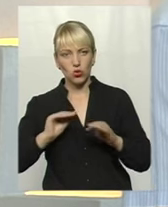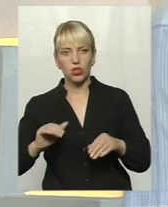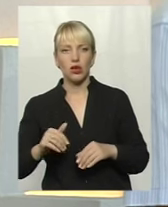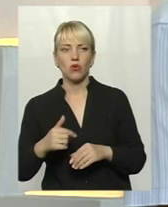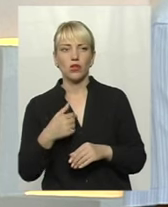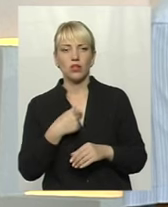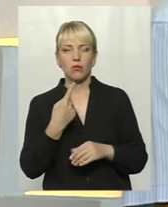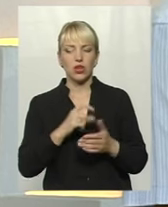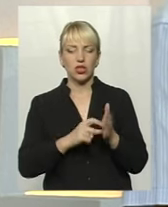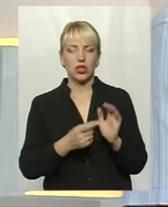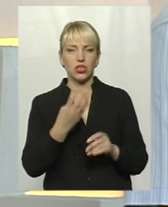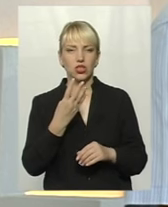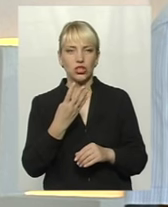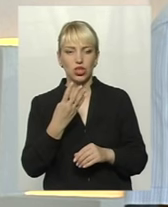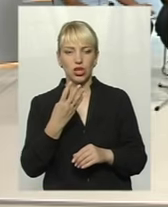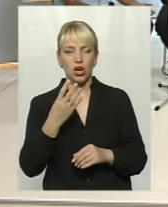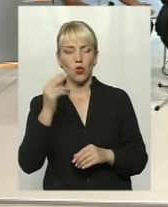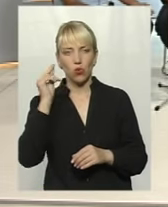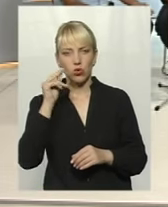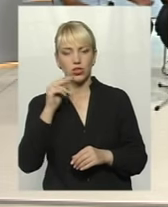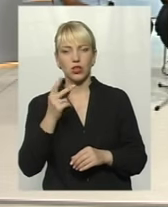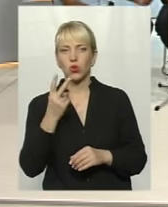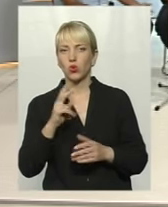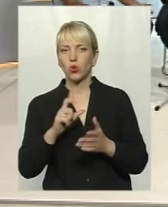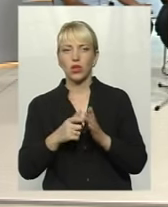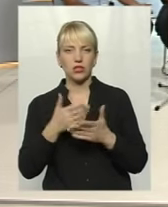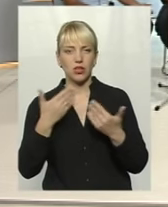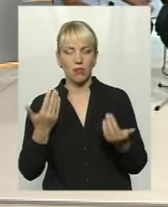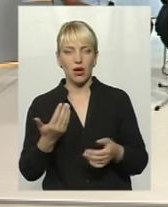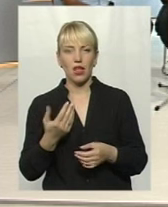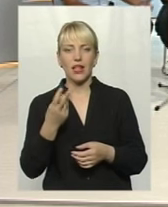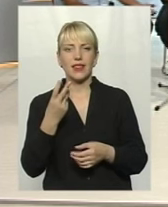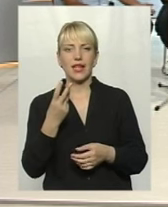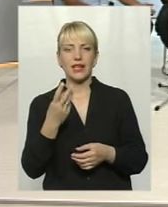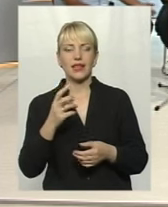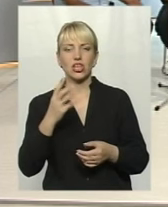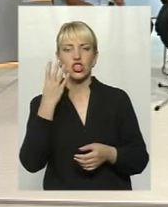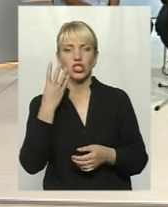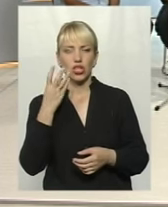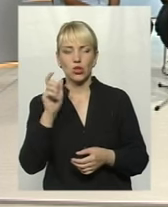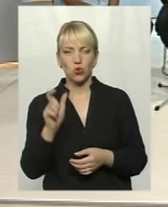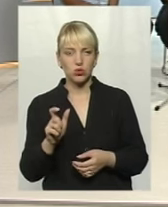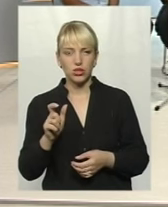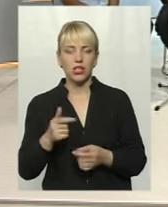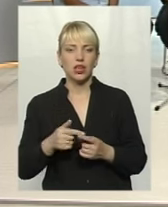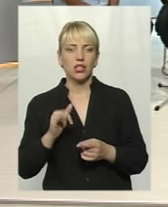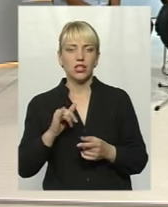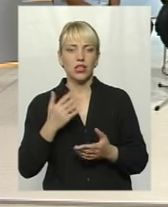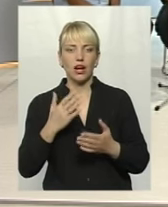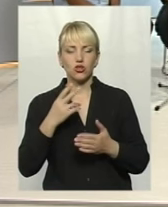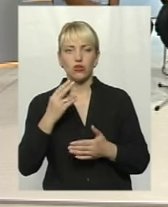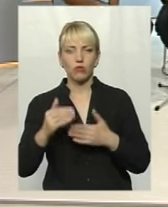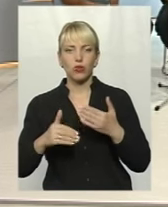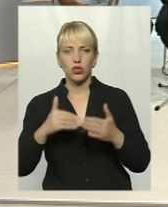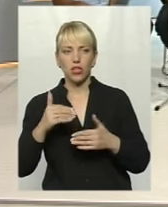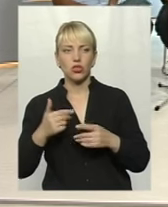чотири учня, в другому класу у нас немає взагалі діток, в третьому класі чотири учня, в четвертому класі немає. І так, якщо взяти по структурі, щоб по-дальшому,